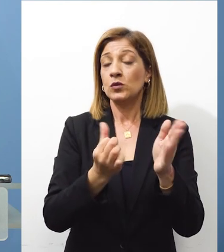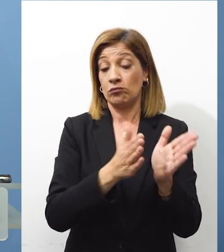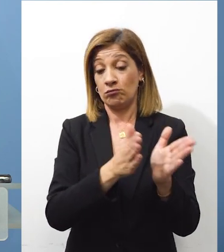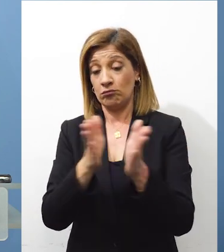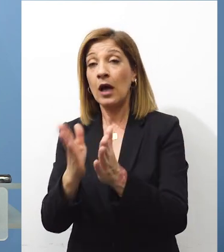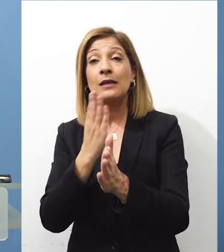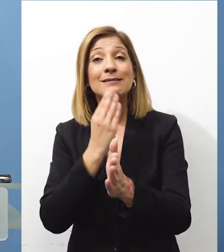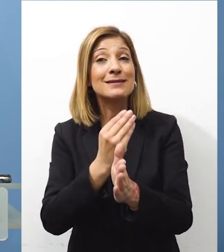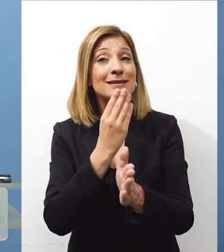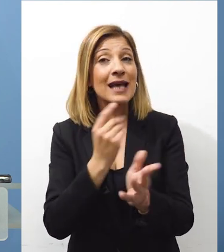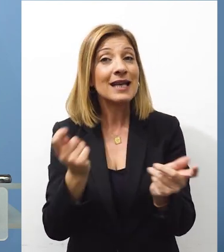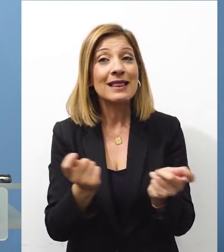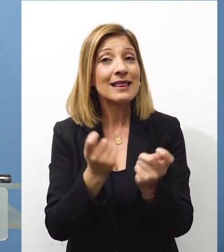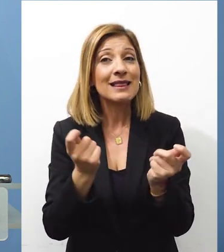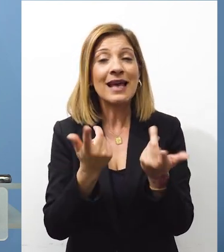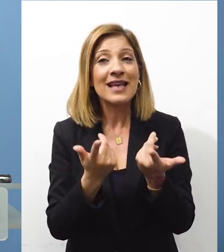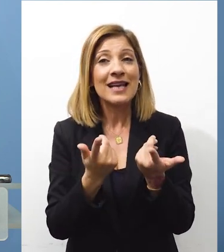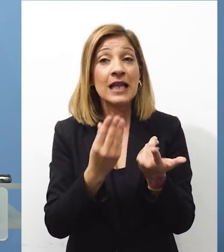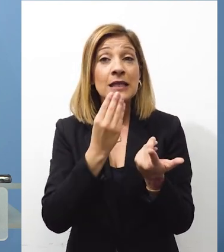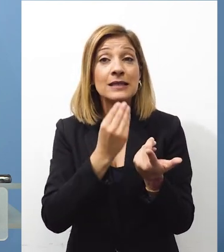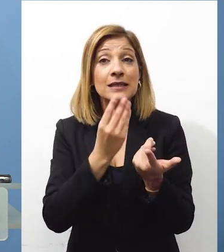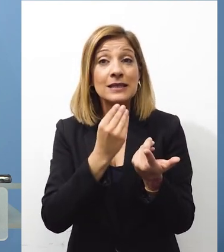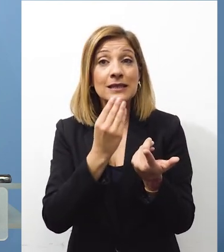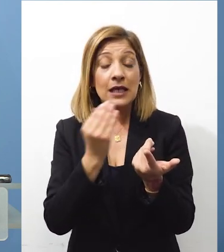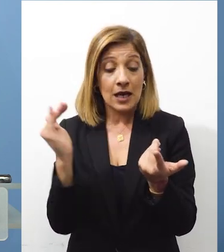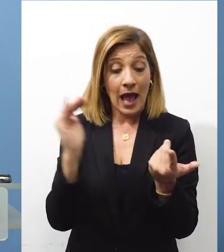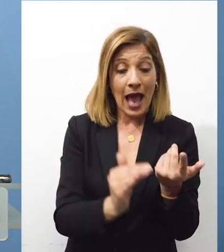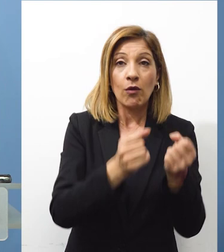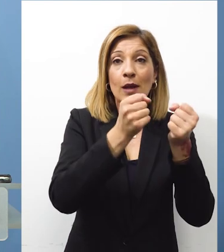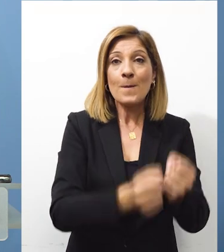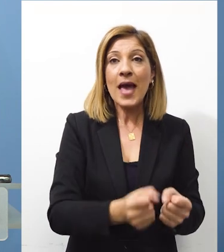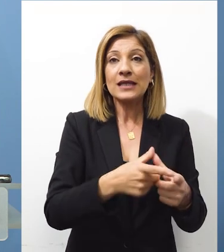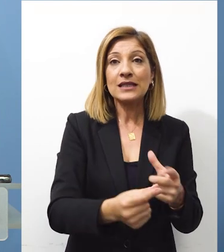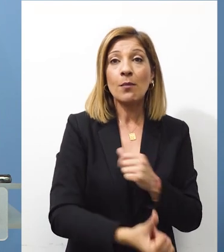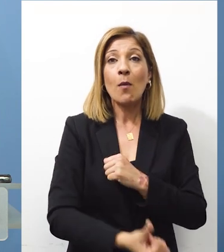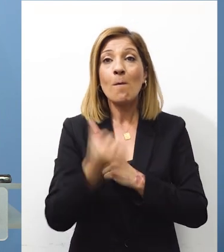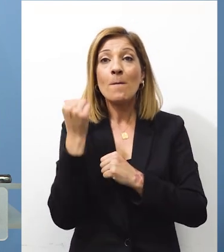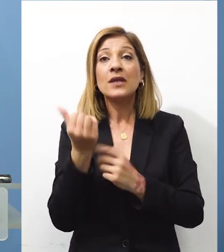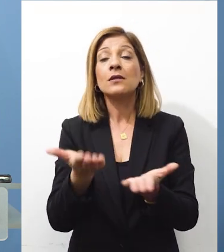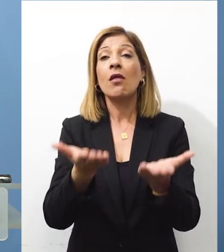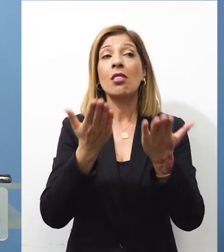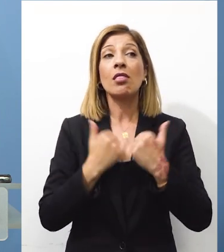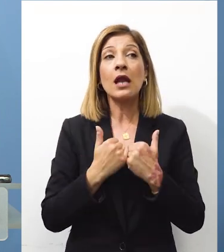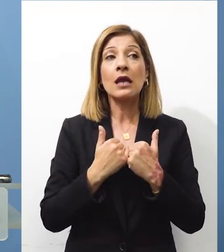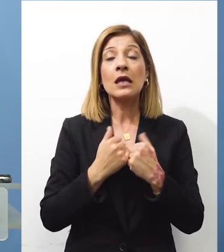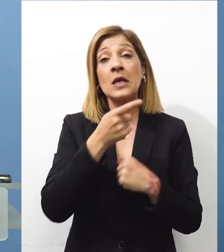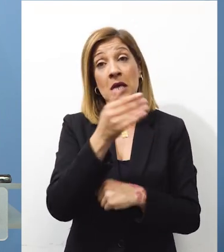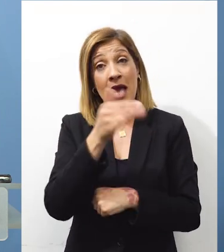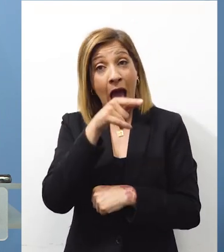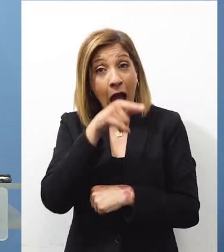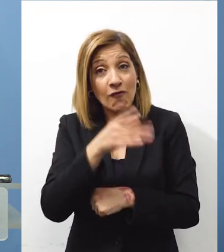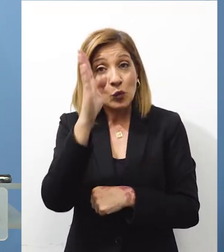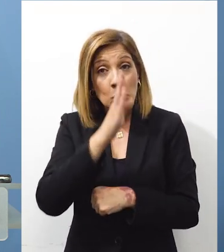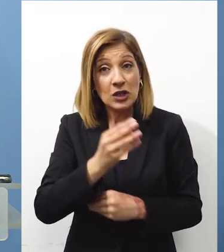παράνομους μετανάστες που έρχονται δεν μπορούμε να τους επιστρέψουμε Άρα δεν αντιμετωπίζουμε πλέον κρίση όσον αφορά